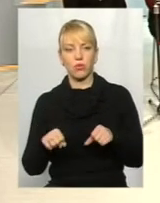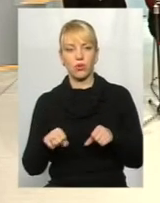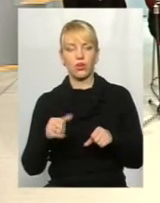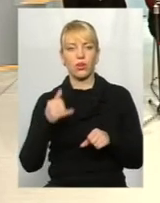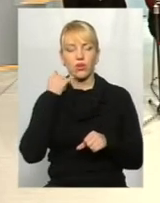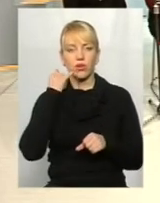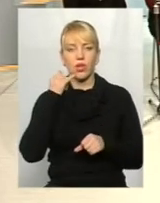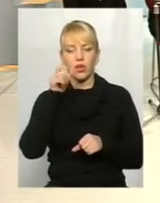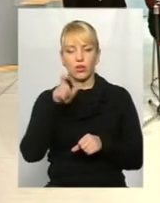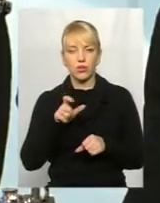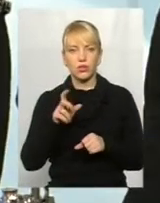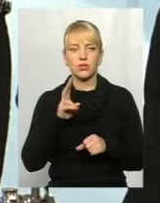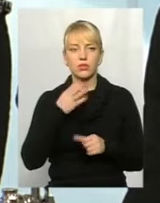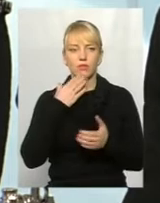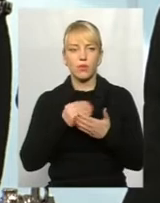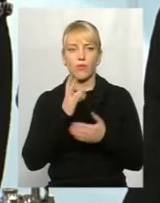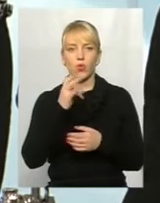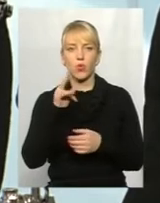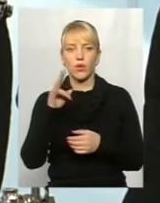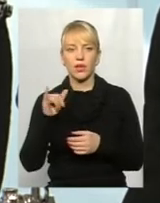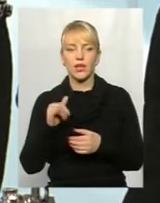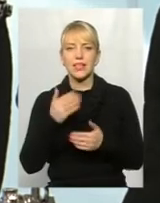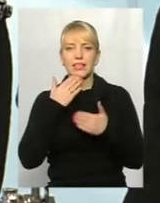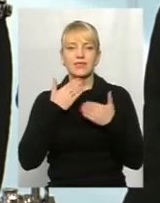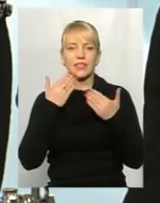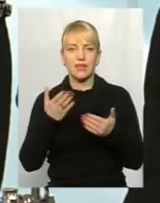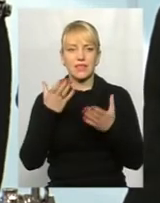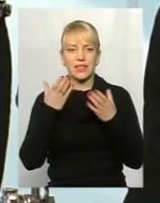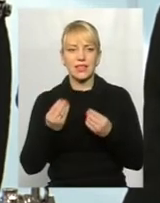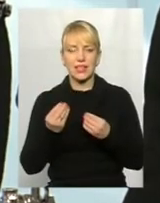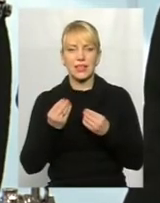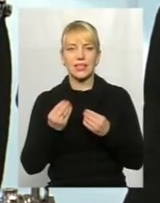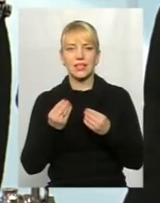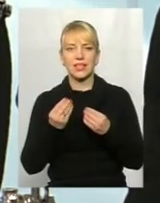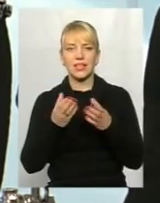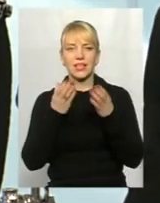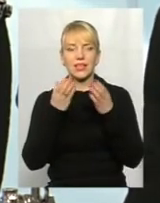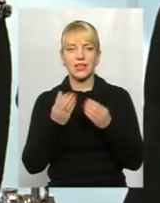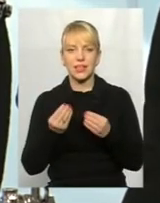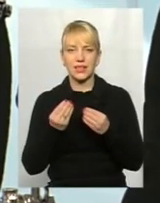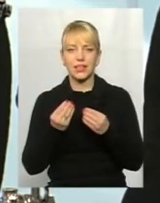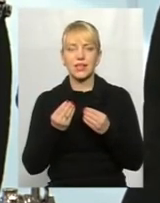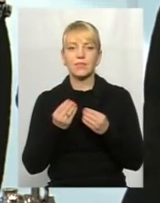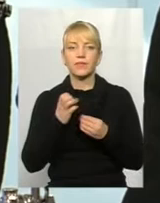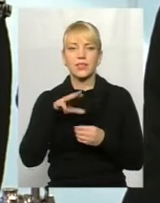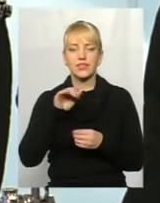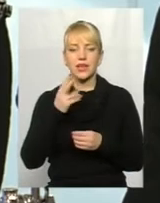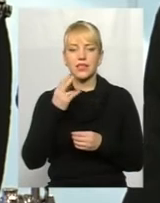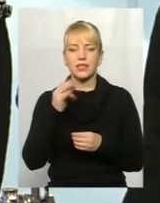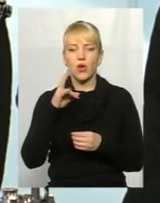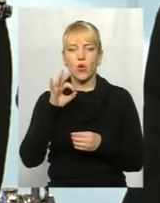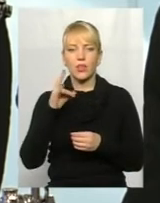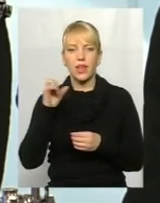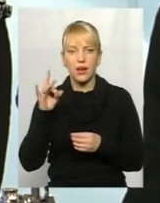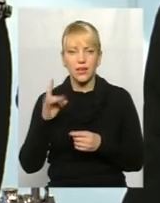дозвонювач разом з своїми внуками звертався в денний стаціонар, який знаходився поруч з дитячою поліклінікою. Там дійсно